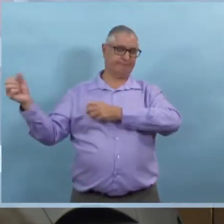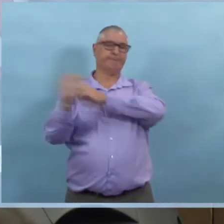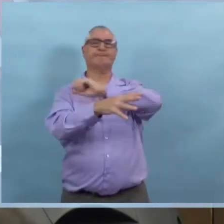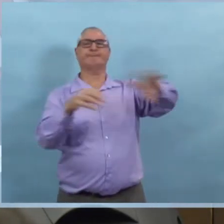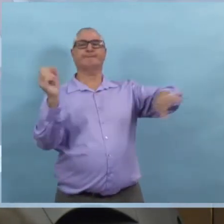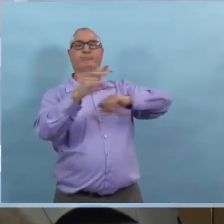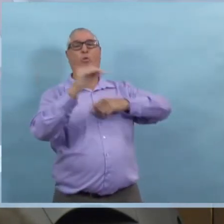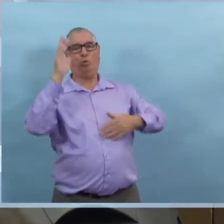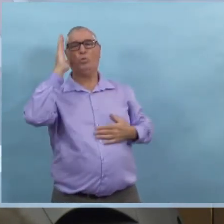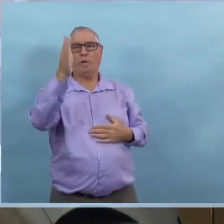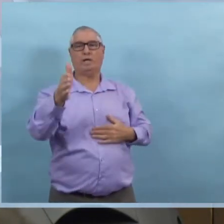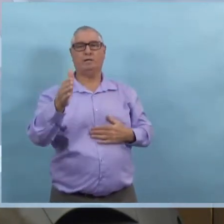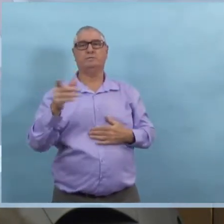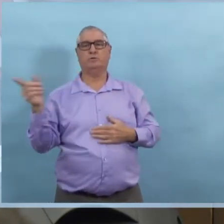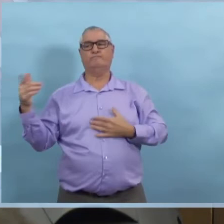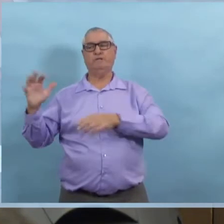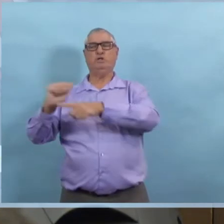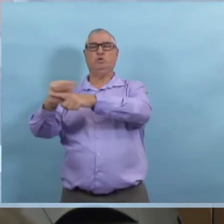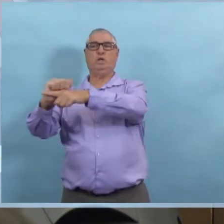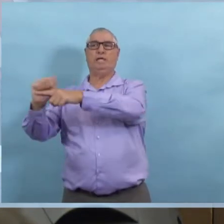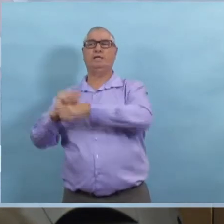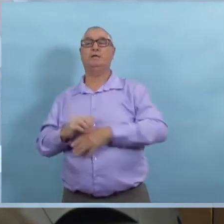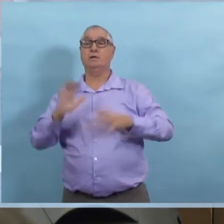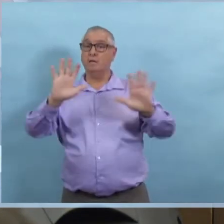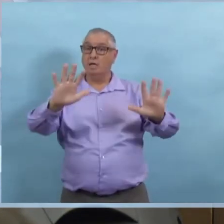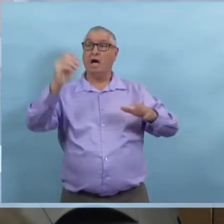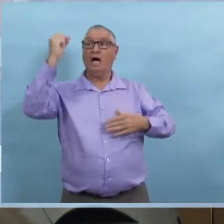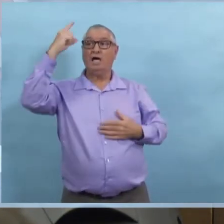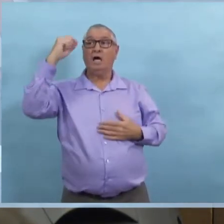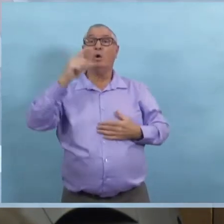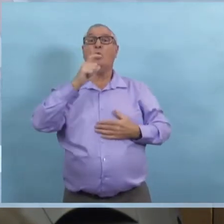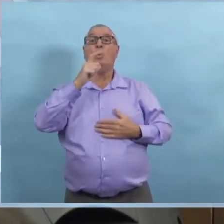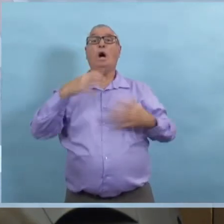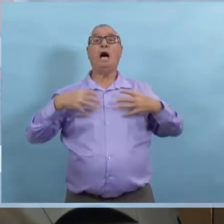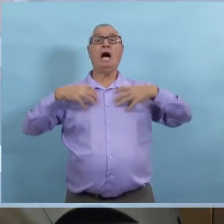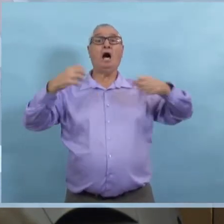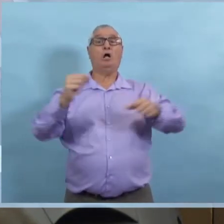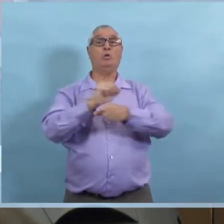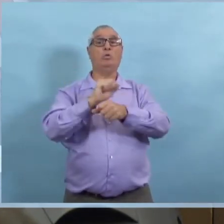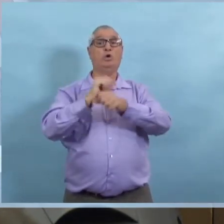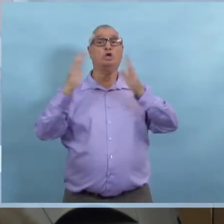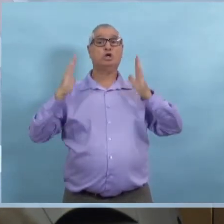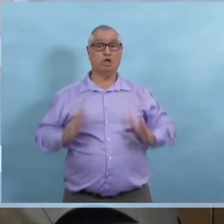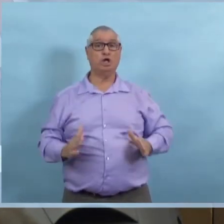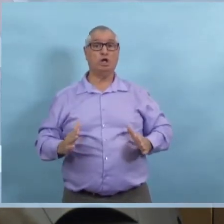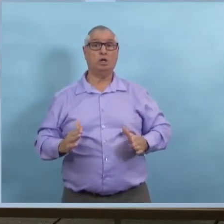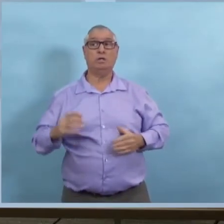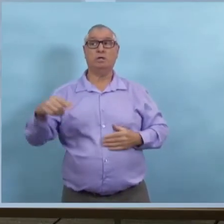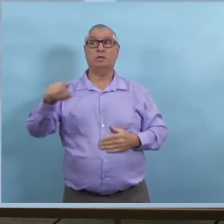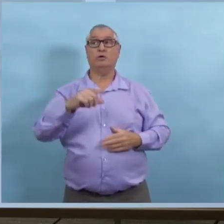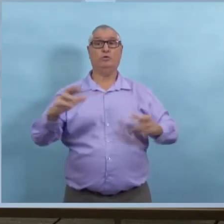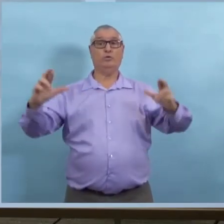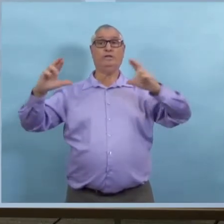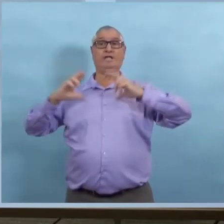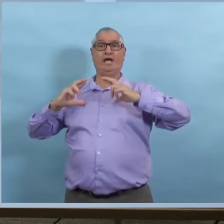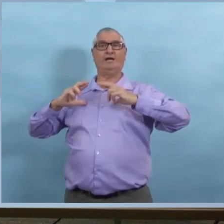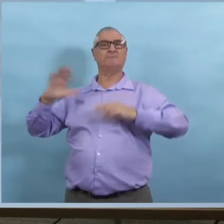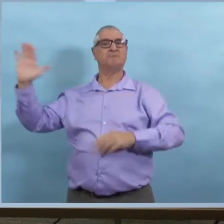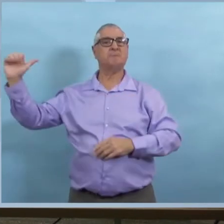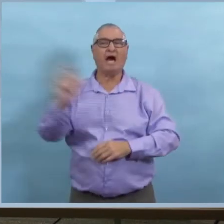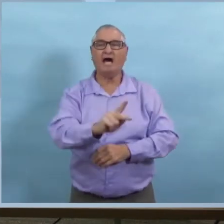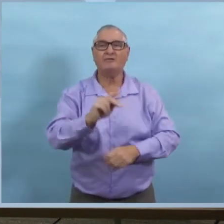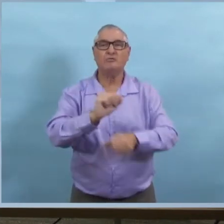elle nous a dit qu'il des infirmières qui ne sont pas capables de passer assez facilement dans ces nouvelles positions qui sont nécessaires. Nous allons décider d'intervenir.